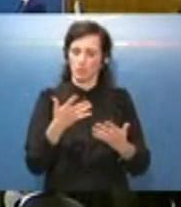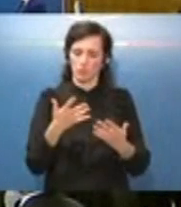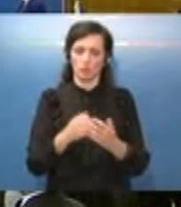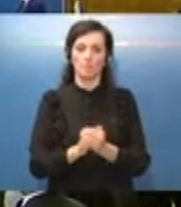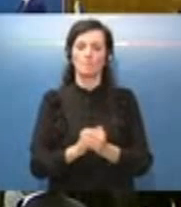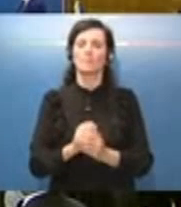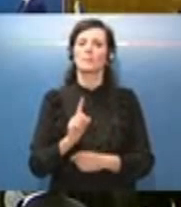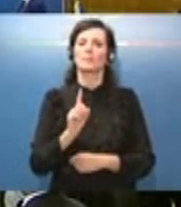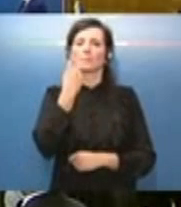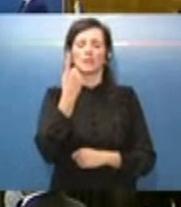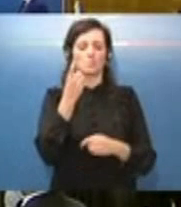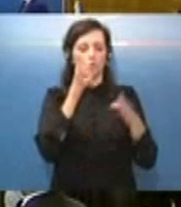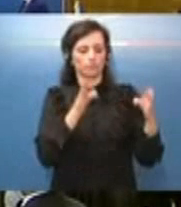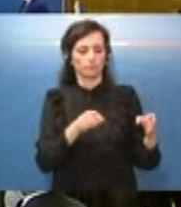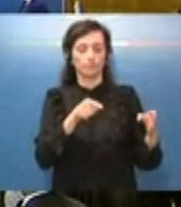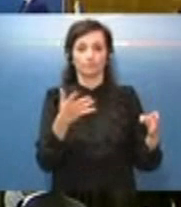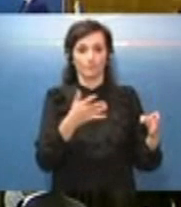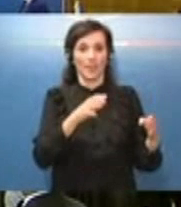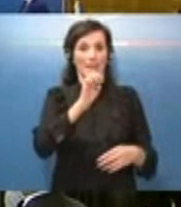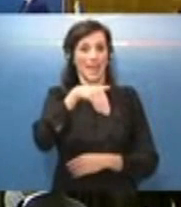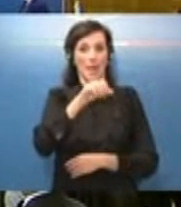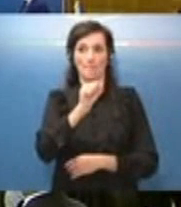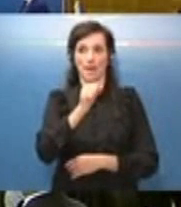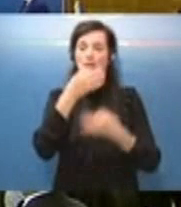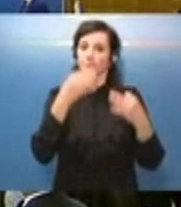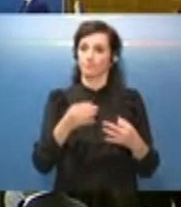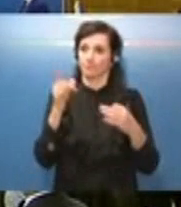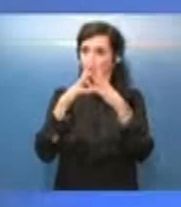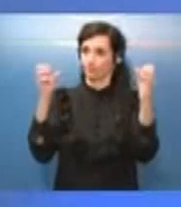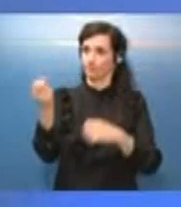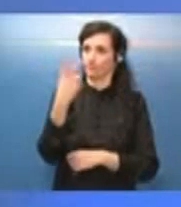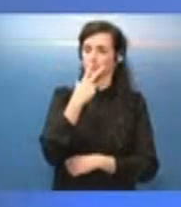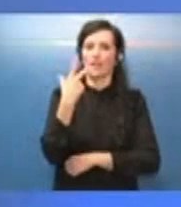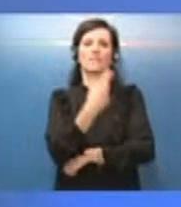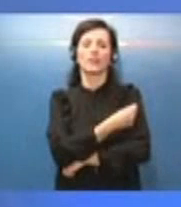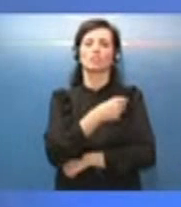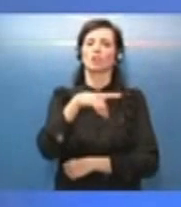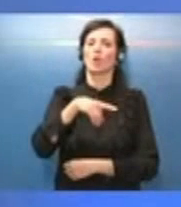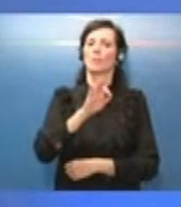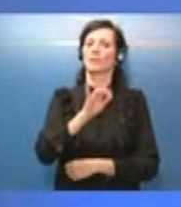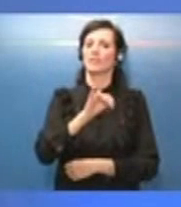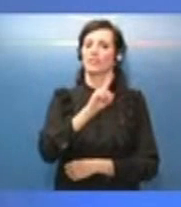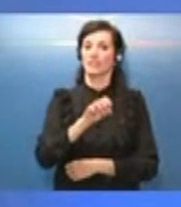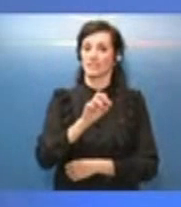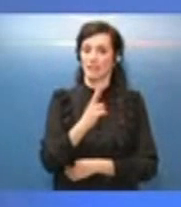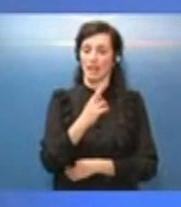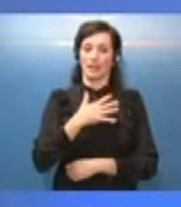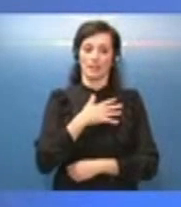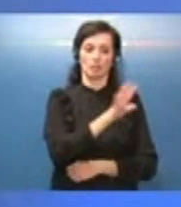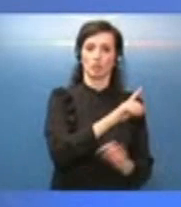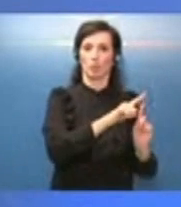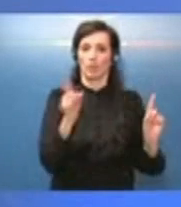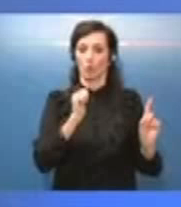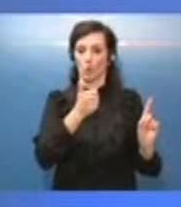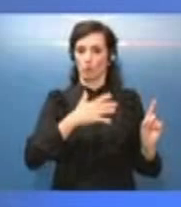formale è l'approvazione da parte di EMA del vaccino Pfizer nella fascia 5-11 anni, nella dose ridotta, che è un